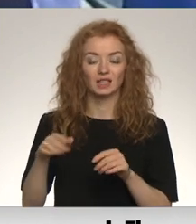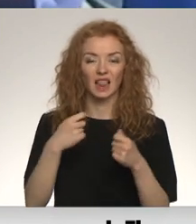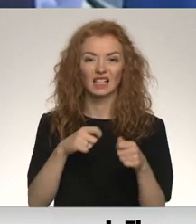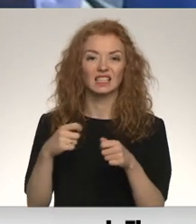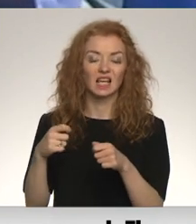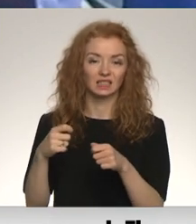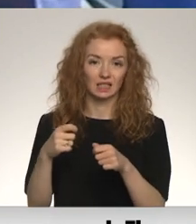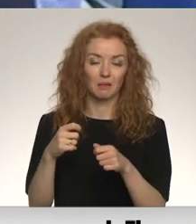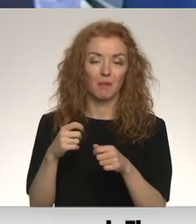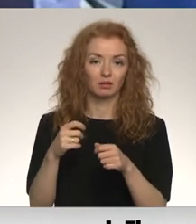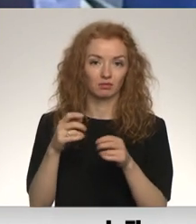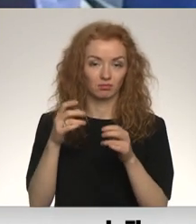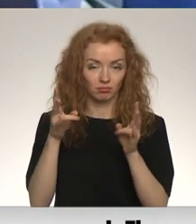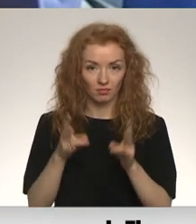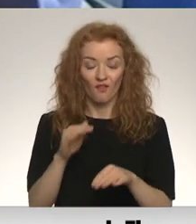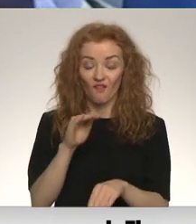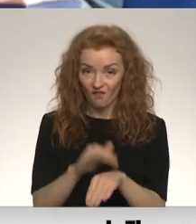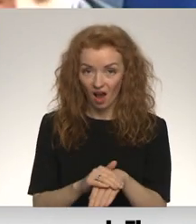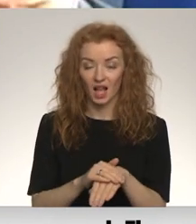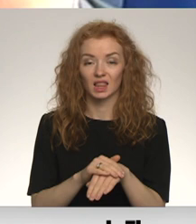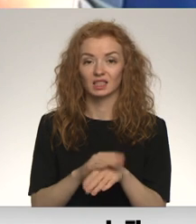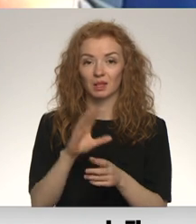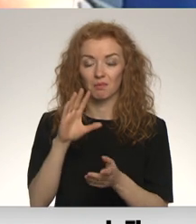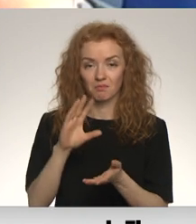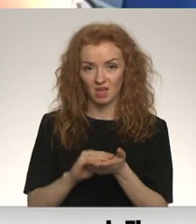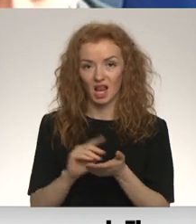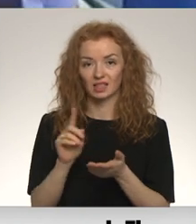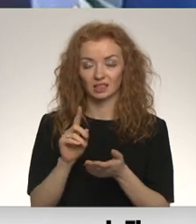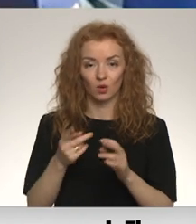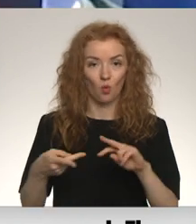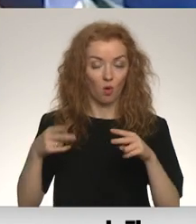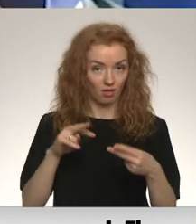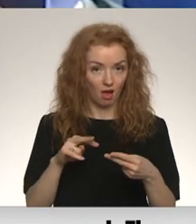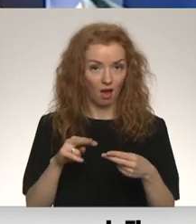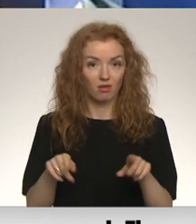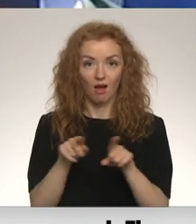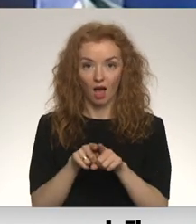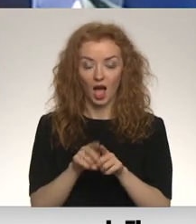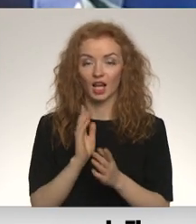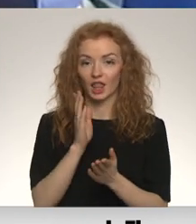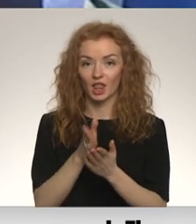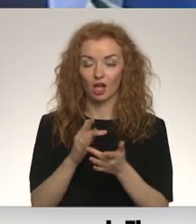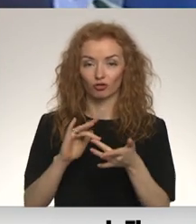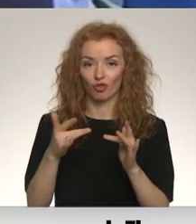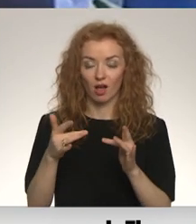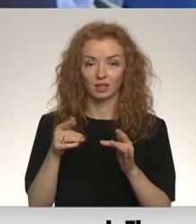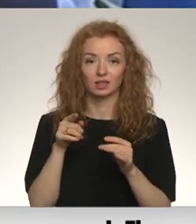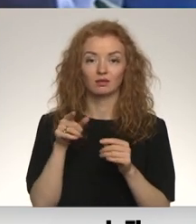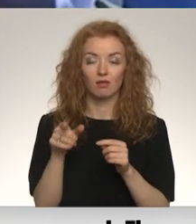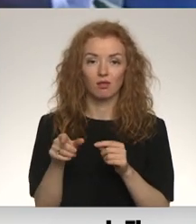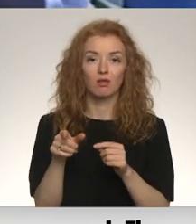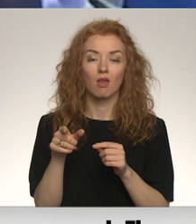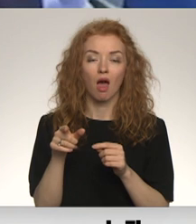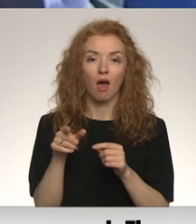gadījums, kaut arī atkal fakti liecina, pieredze liecina par pretējo. Tāpat arī tiešsaistē bērnu izmantošana ir